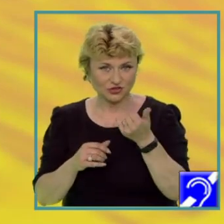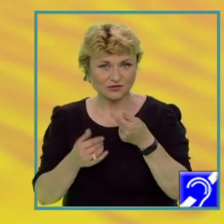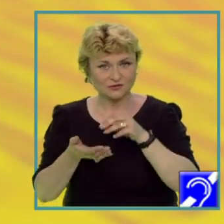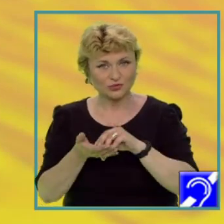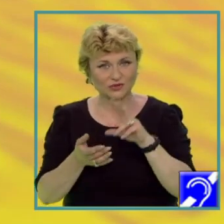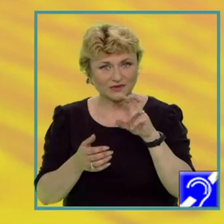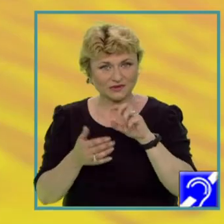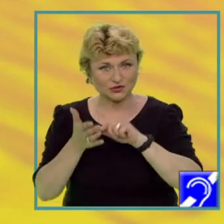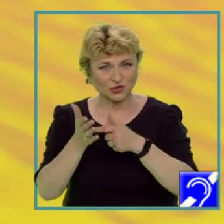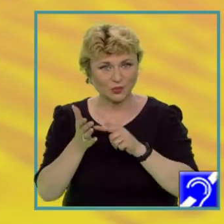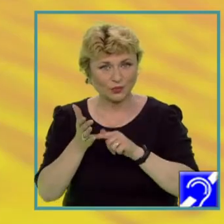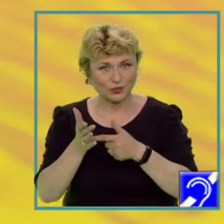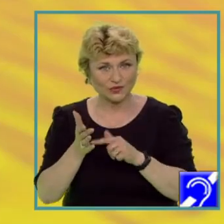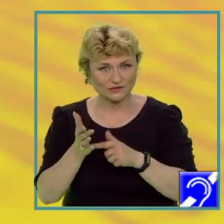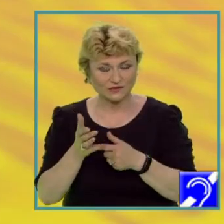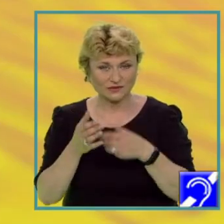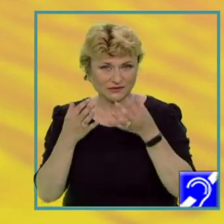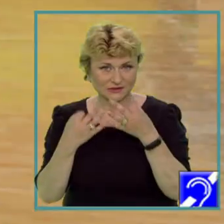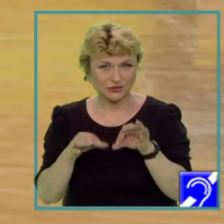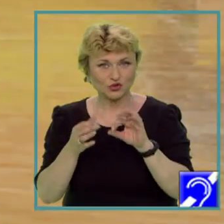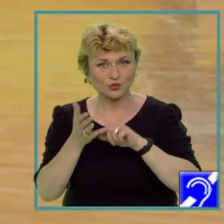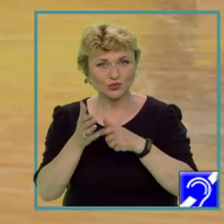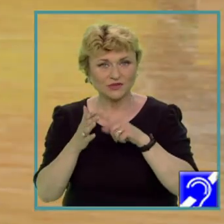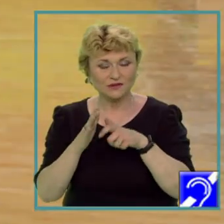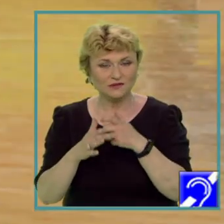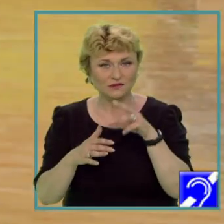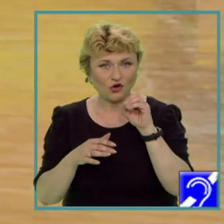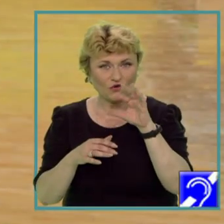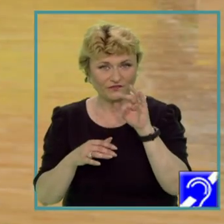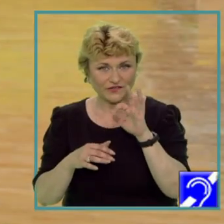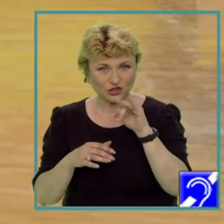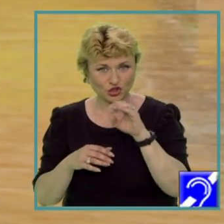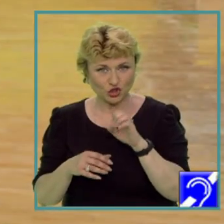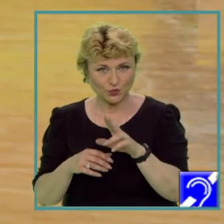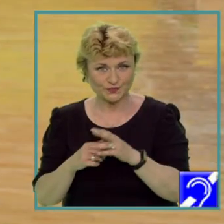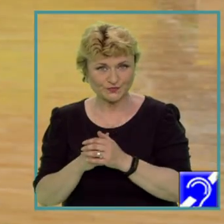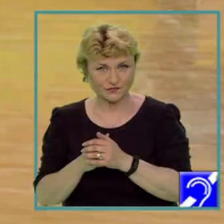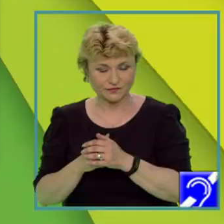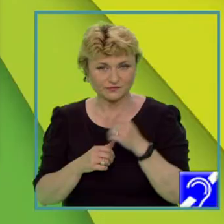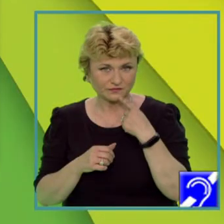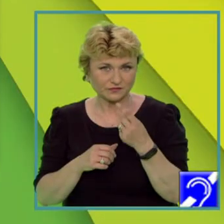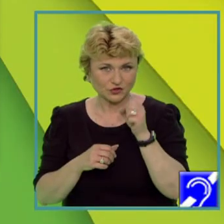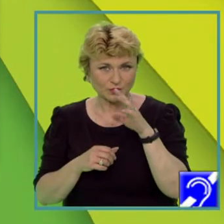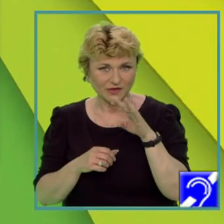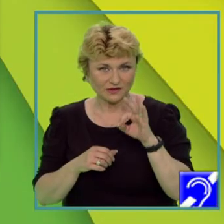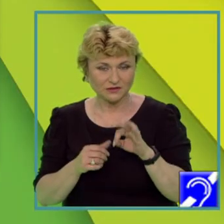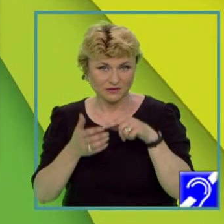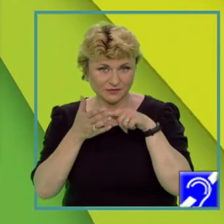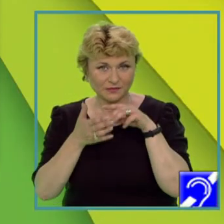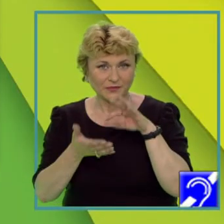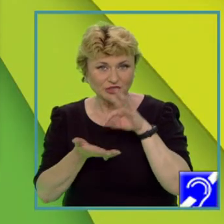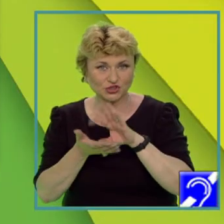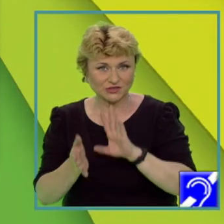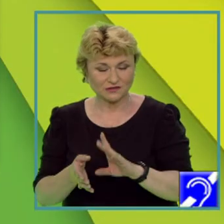puncte, 10 puncte din oficiu. Să începem cu primul subiect. Precizați numele